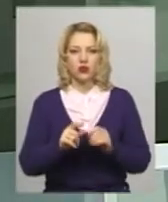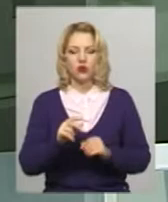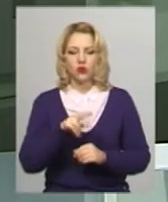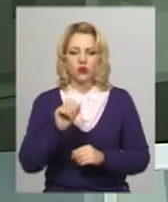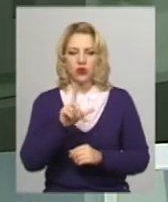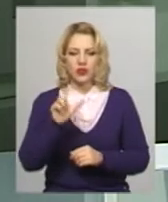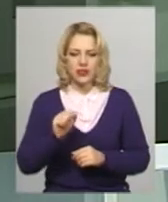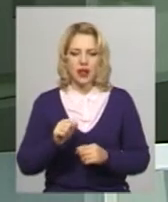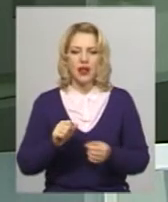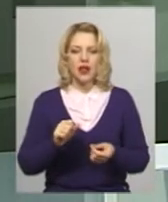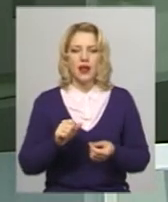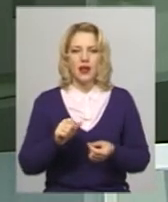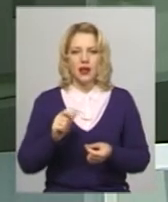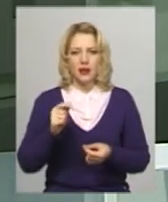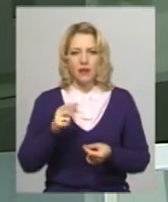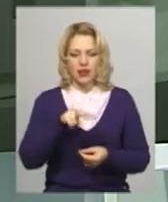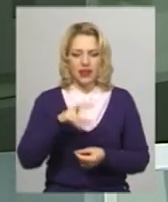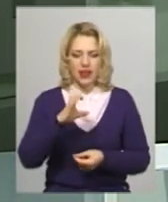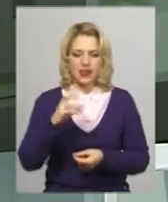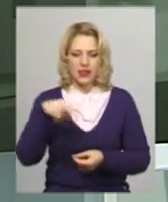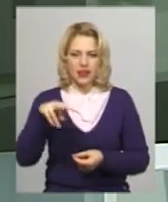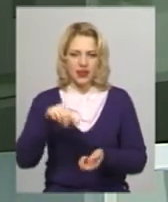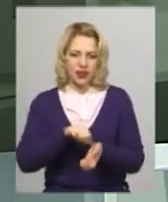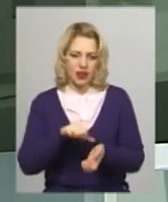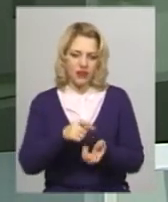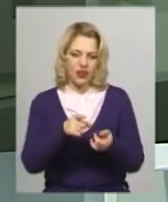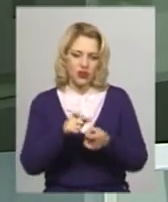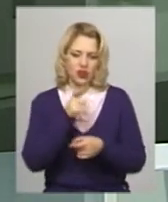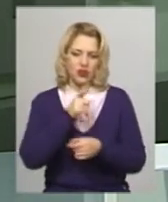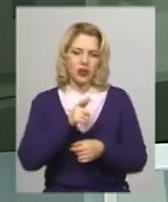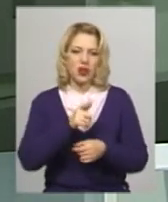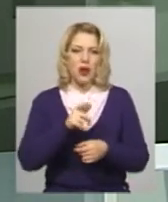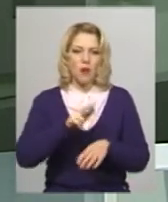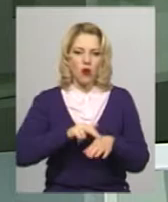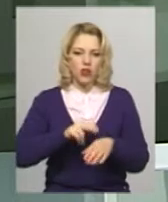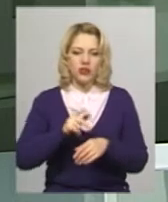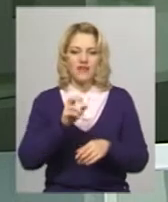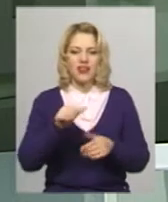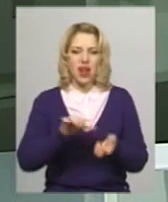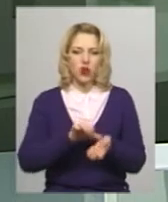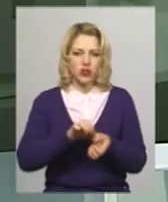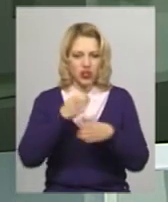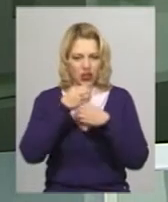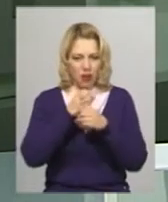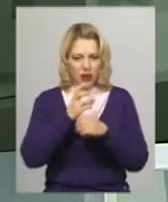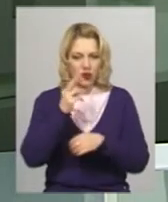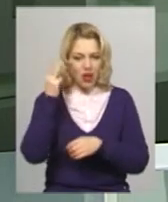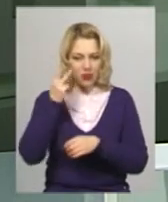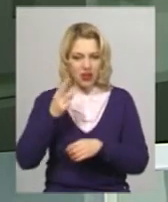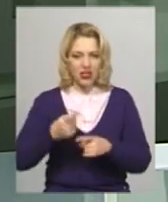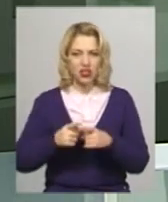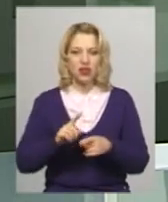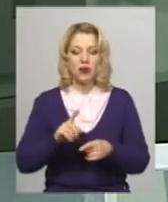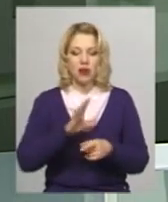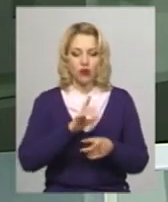психотропного препарату ЛСД вилучили поліцейські під час обшуку наркологічної лабораторії на Хмельниччині. Крім цього,